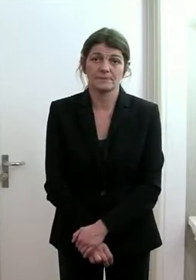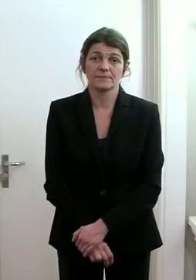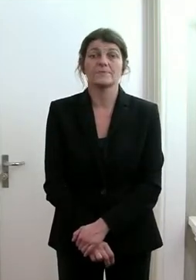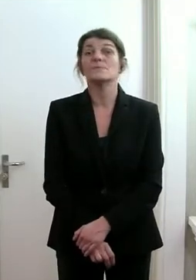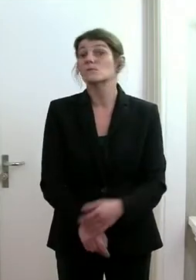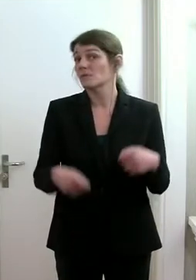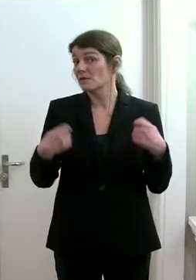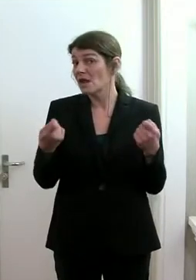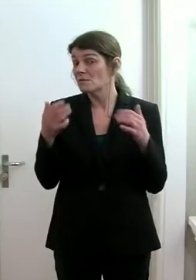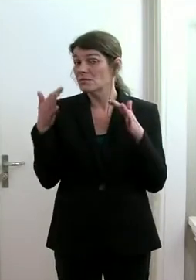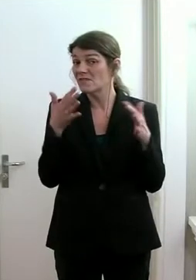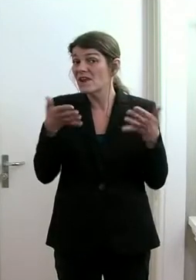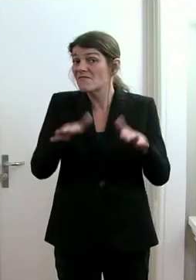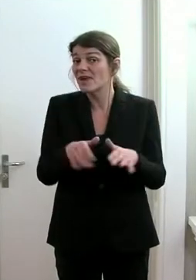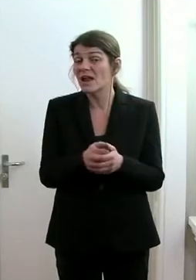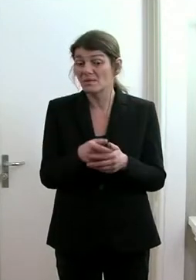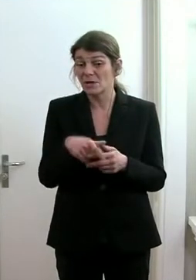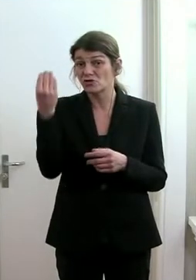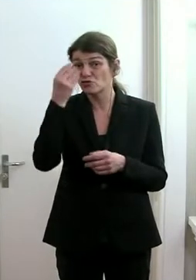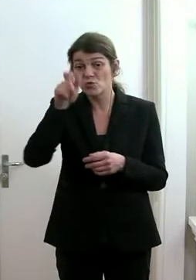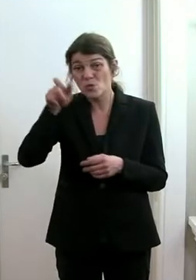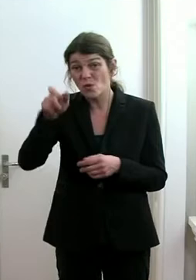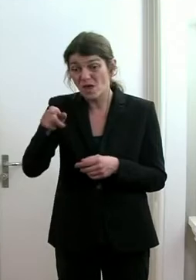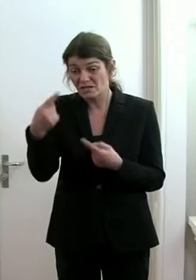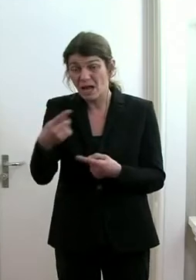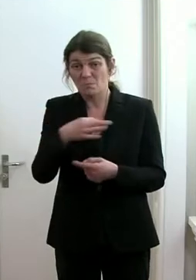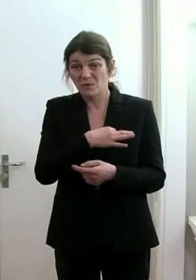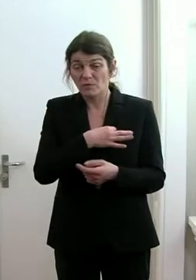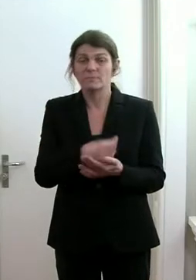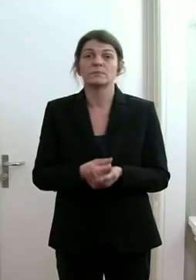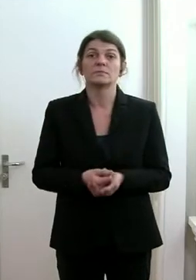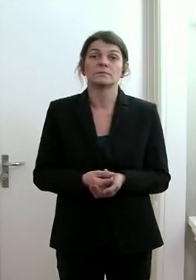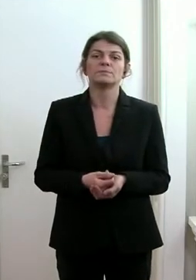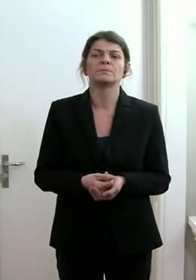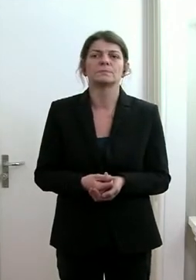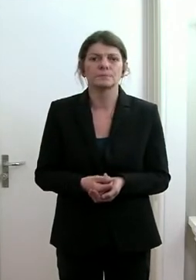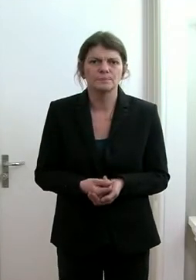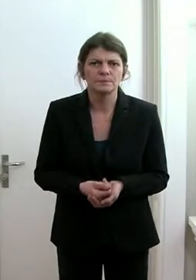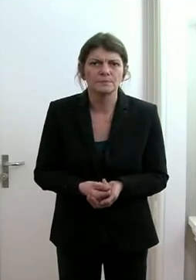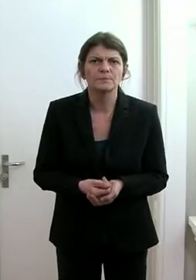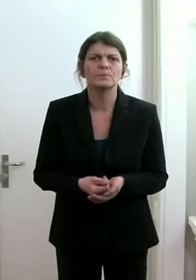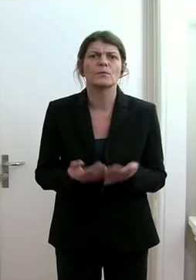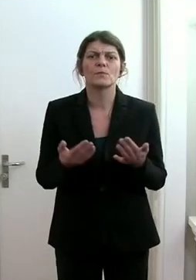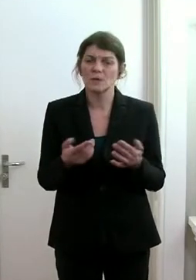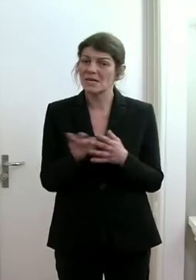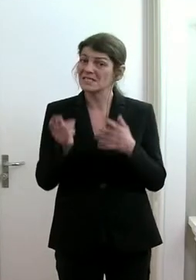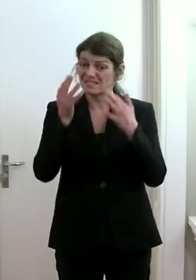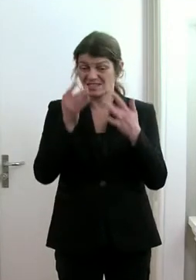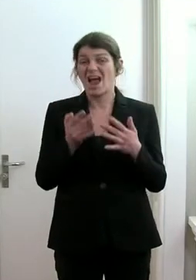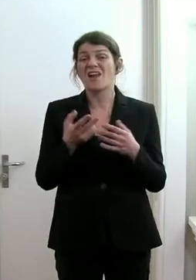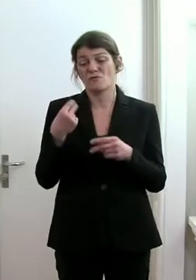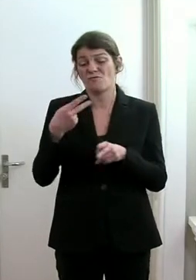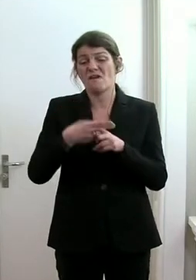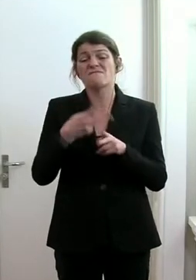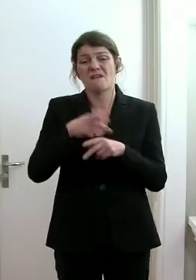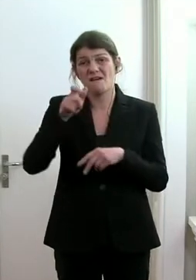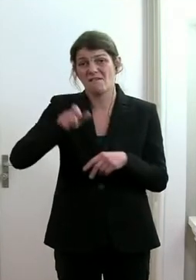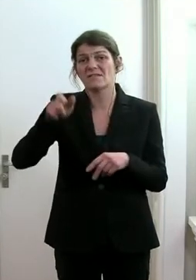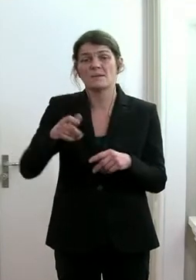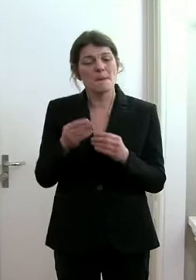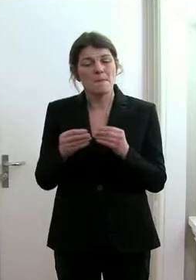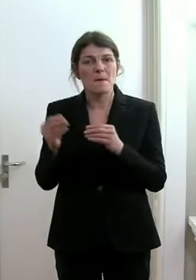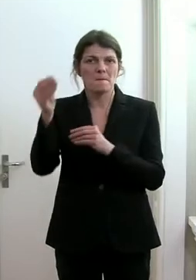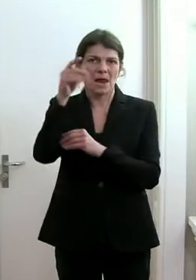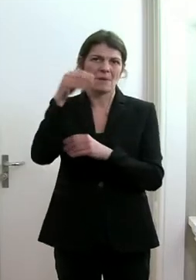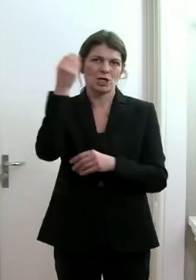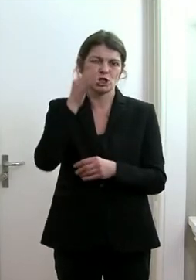Gibt es viele Fälle unter den Schülern? Auch die Zahlen der Erkrankungen steigen bei den